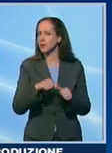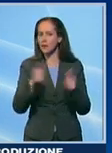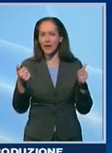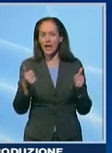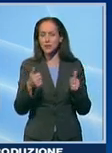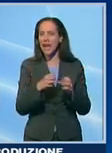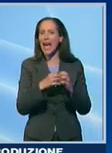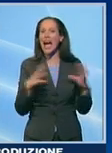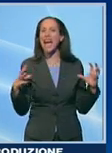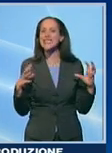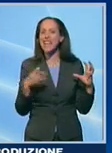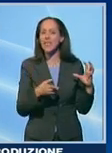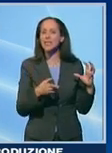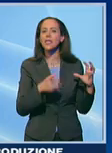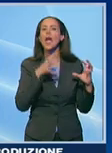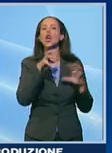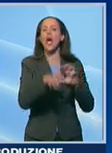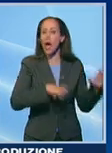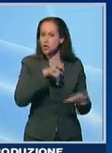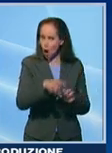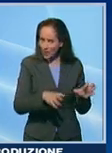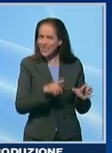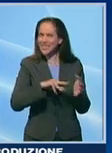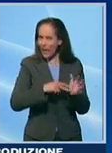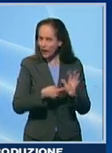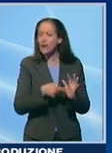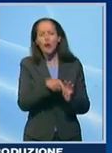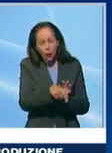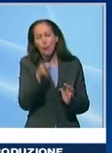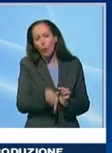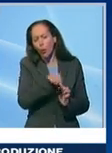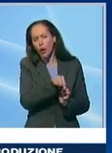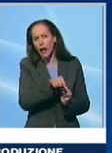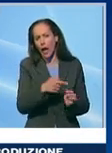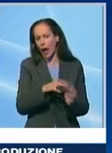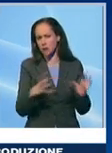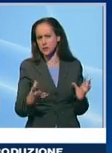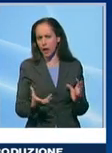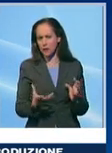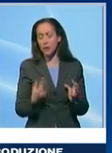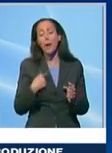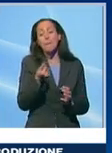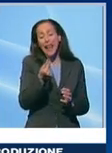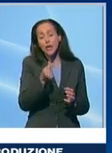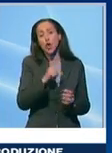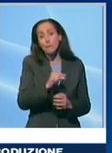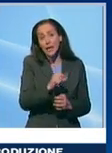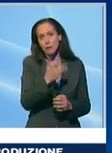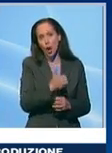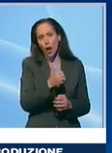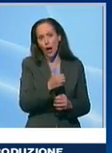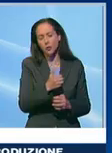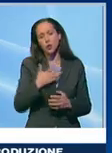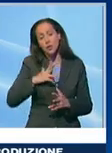zootecniche sono aziende. Quindi occorre un prezzo minimo del latte che dovrebbe essere stabilito. Spero, Ministro, che prenda